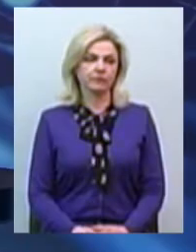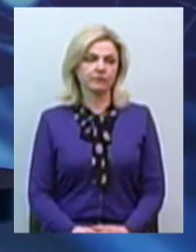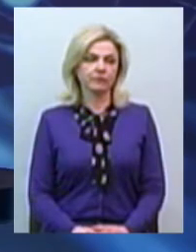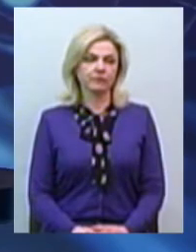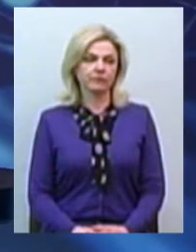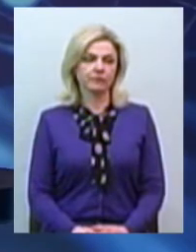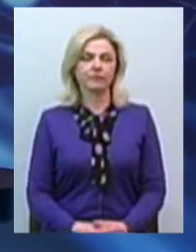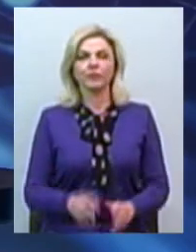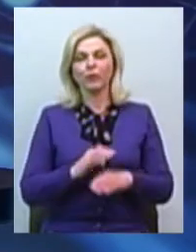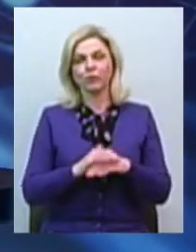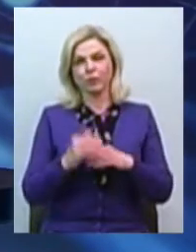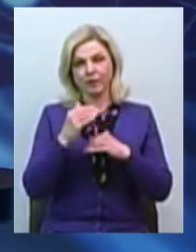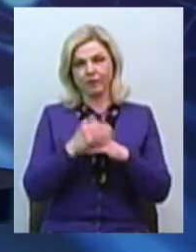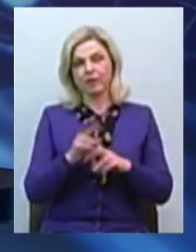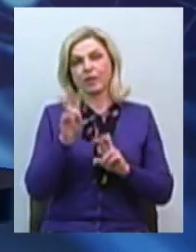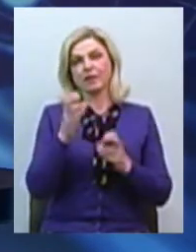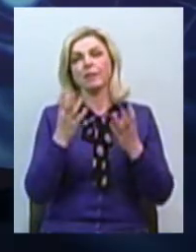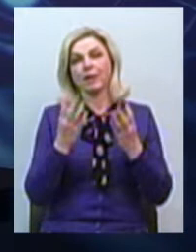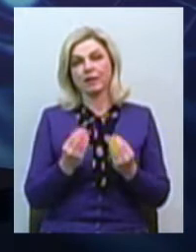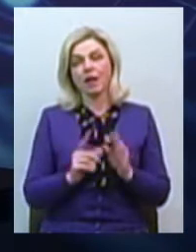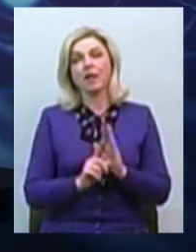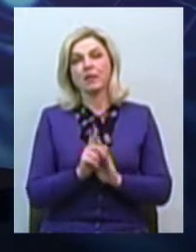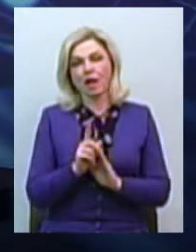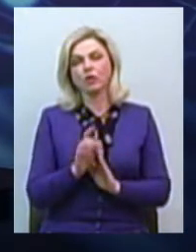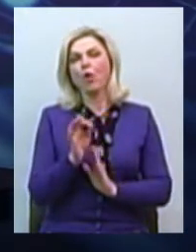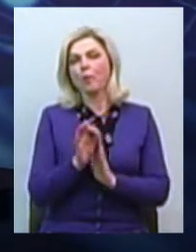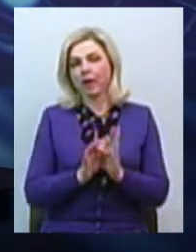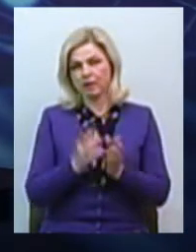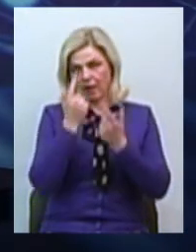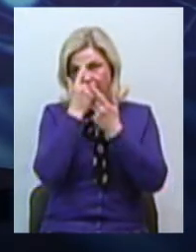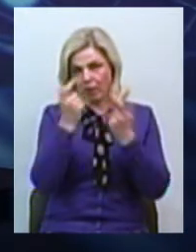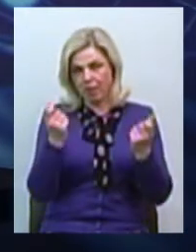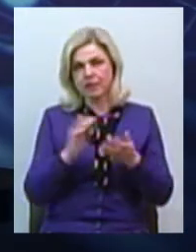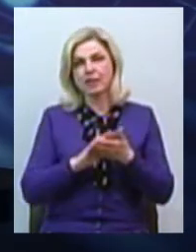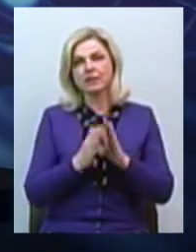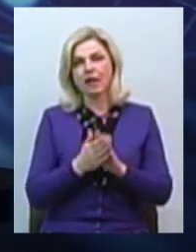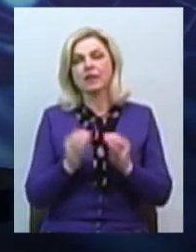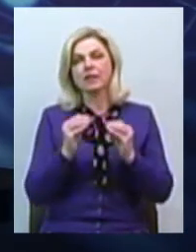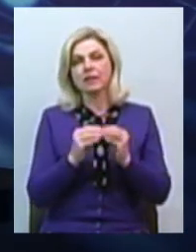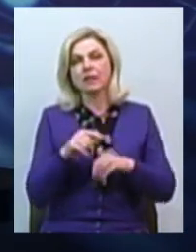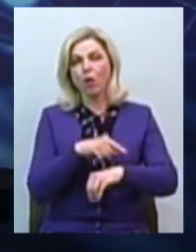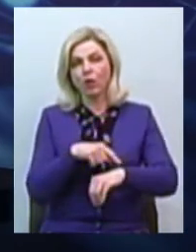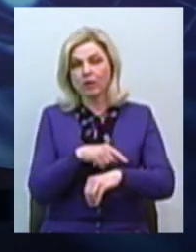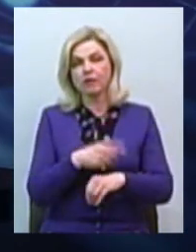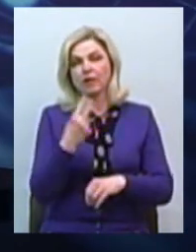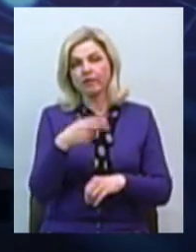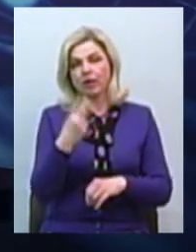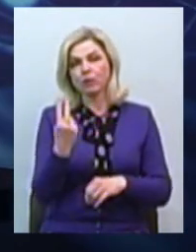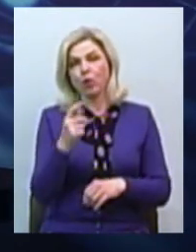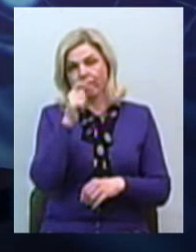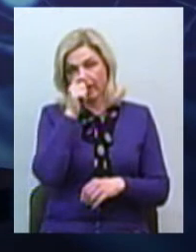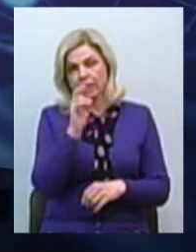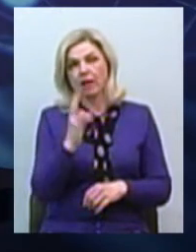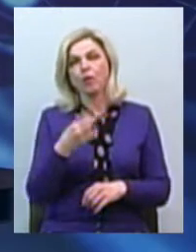Добрий вечір, це тема дня. Спочатку оперативна інформація станом на 10 годину 22 квітня в